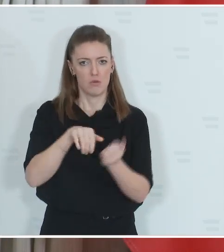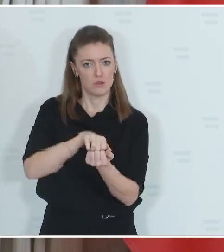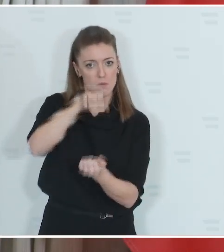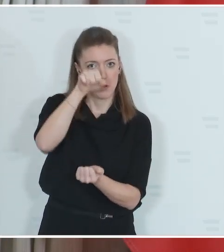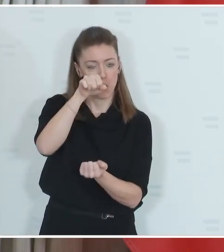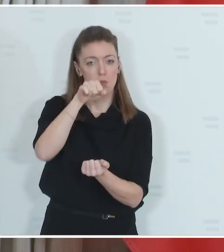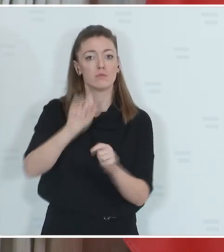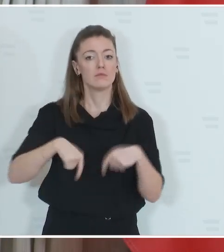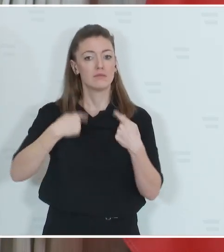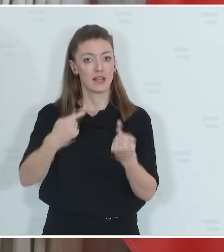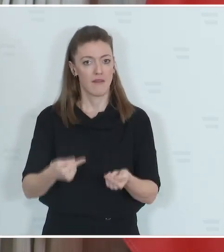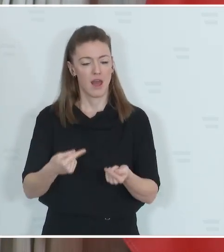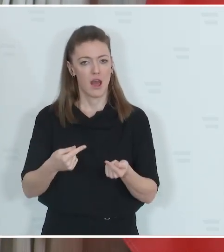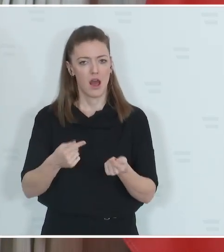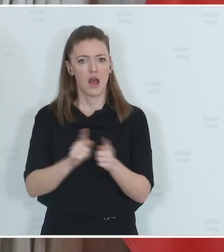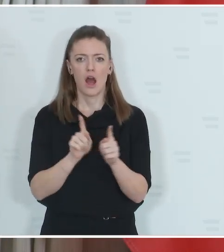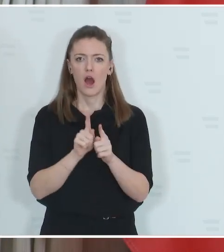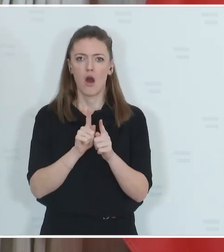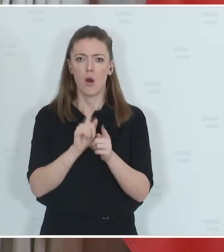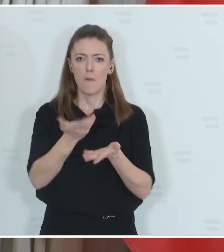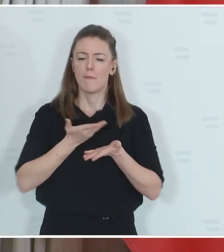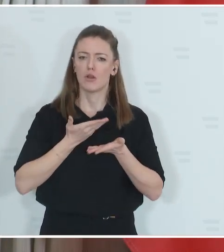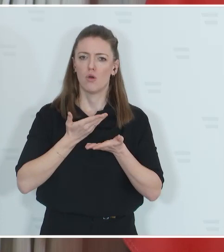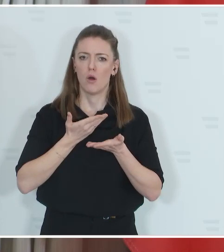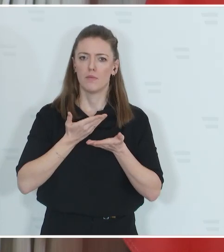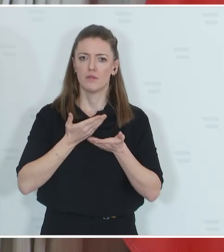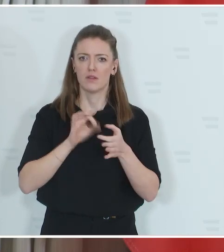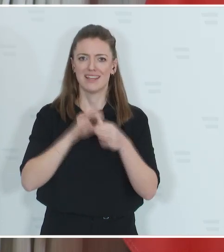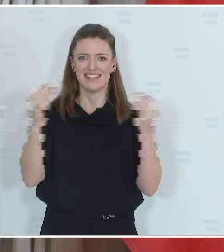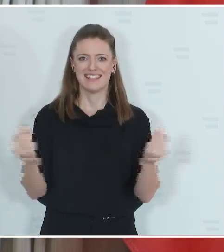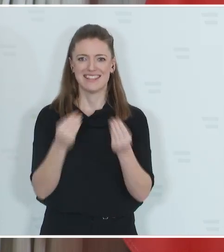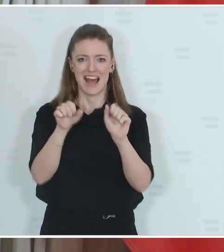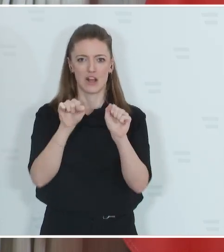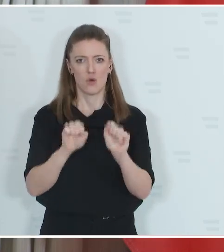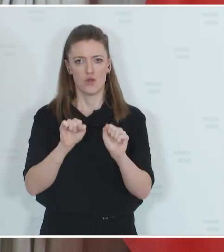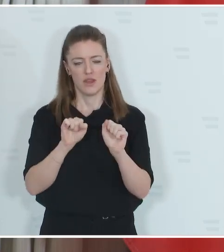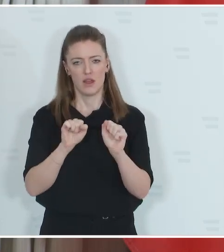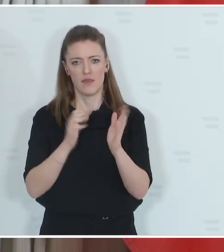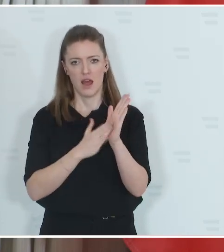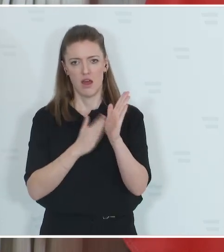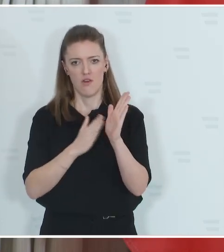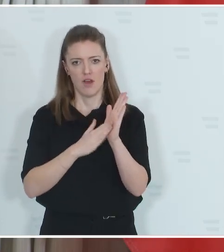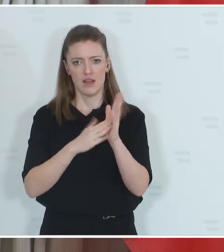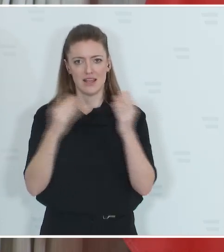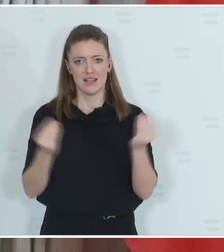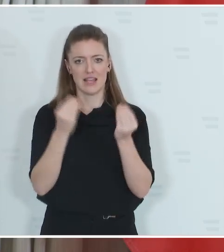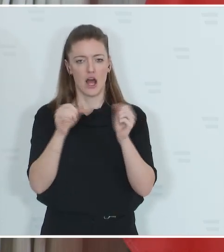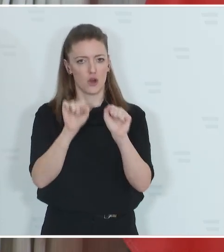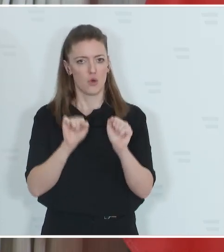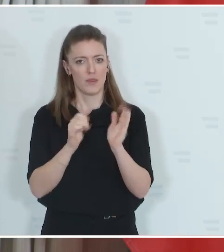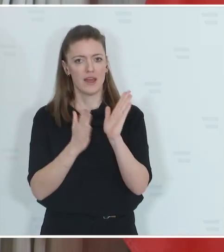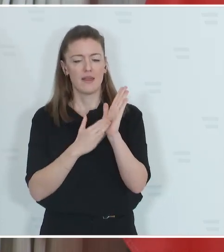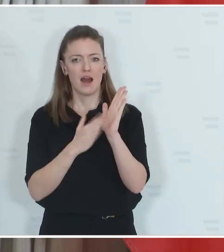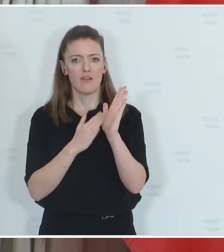danach erhalten sie einen sogenannten Sachkundenachweis. Und zwar muss dieser Sachkundenachweis